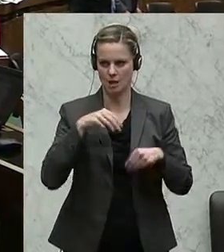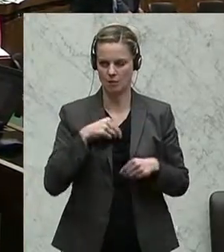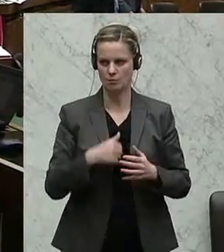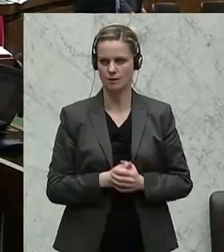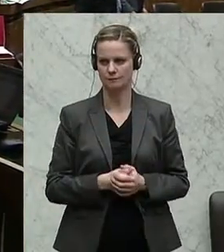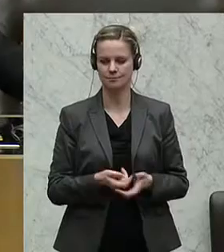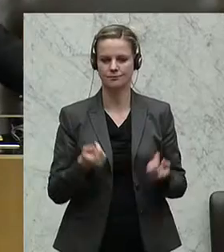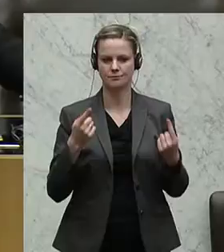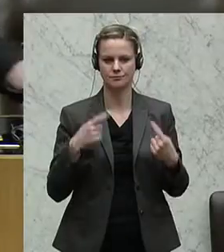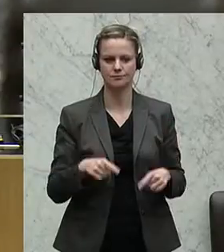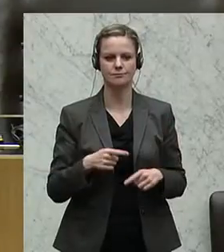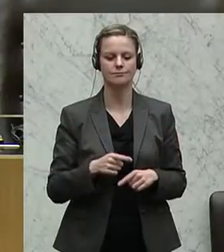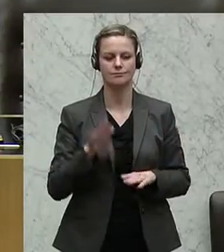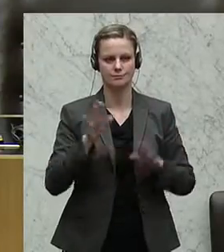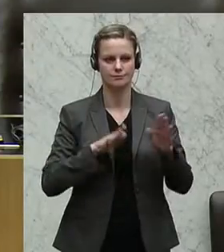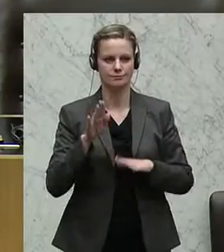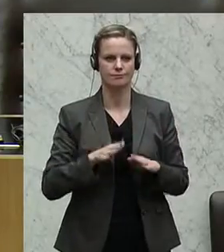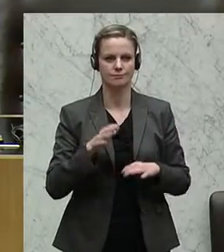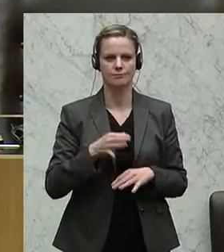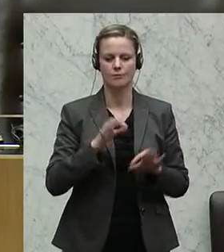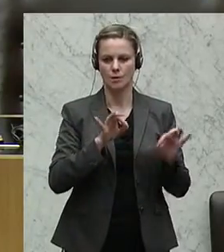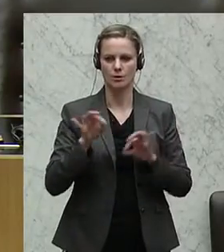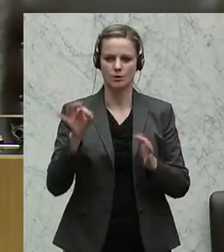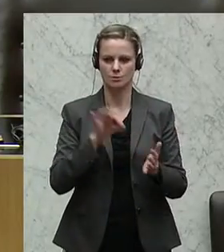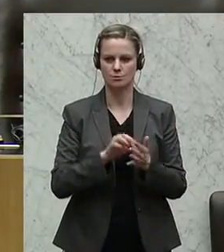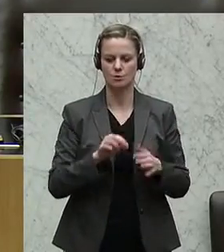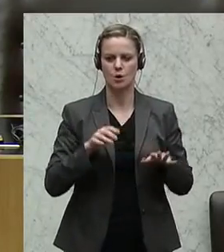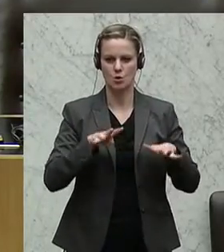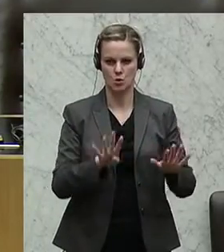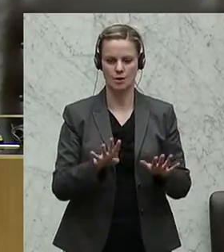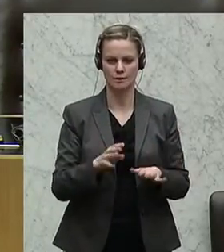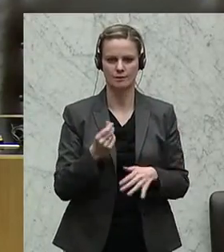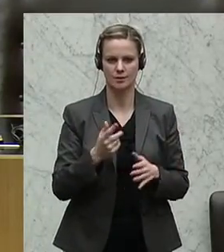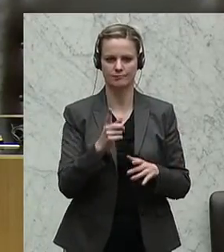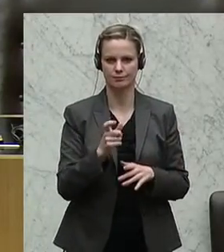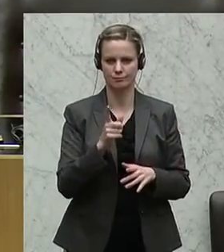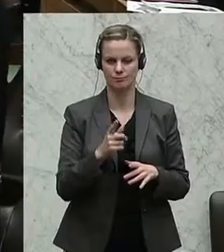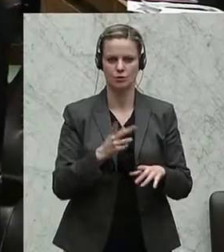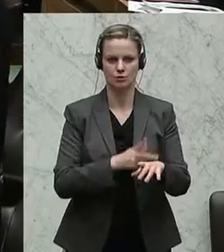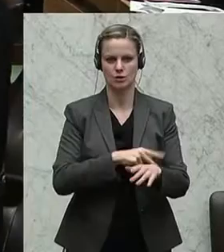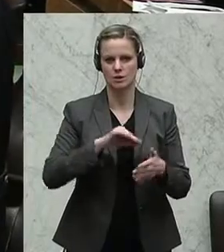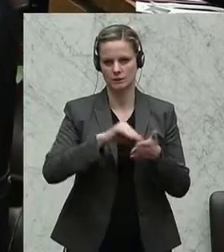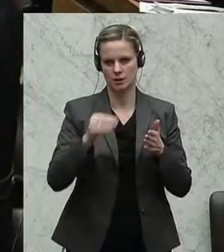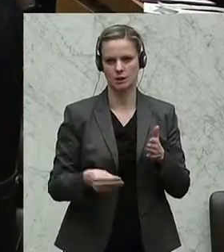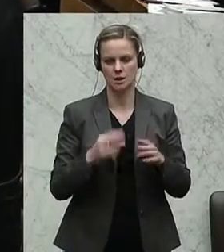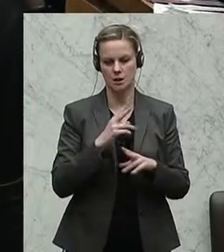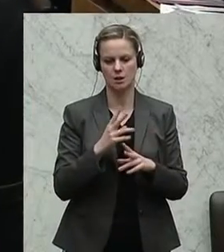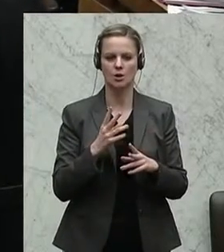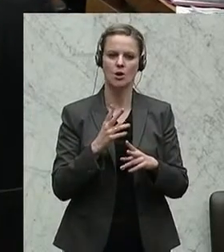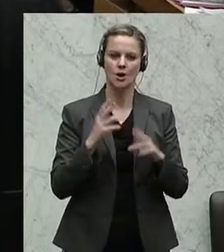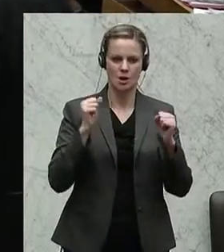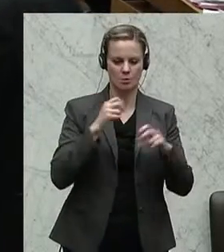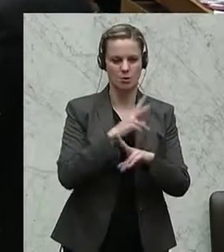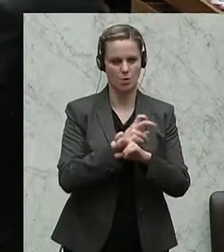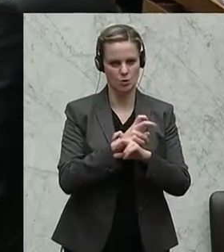angenommen. Abstimmung über Tagesordnungspunkt 19, Antrag des Finanzausschusses, dem Abschluss des Staatsvertrages, Abkommen